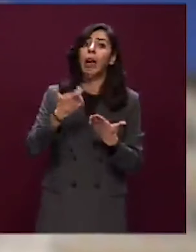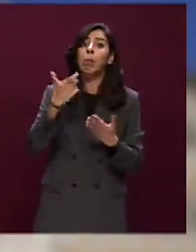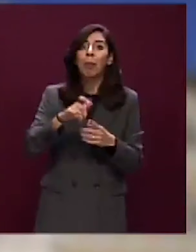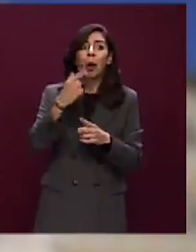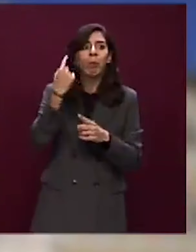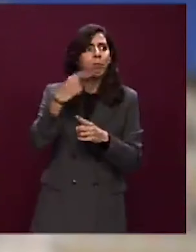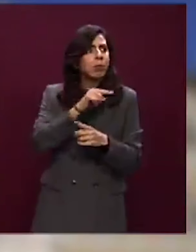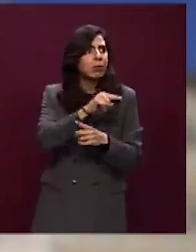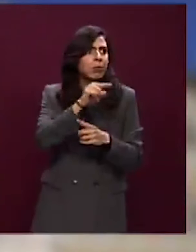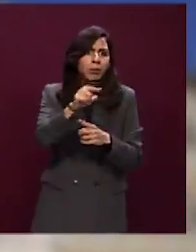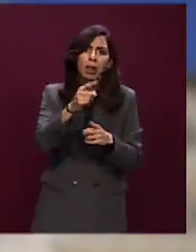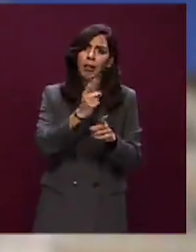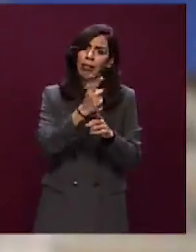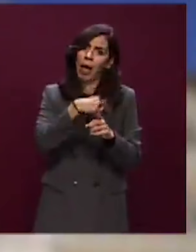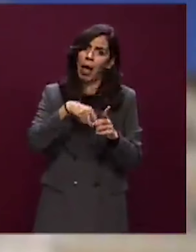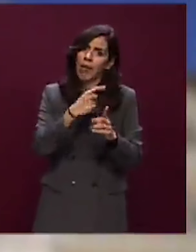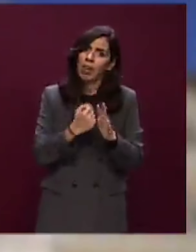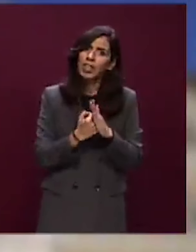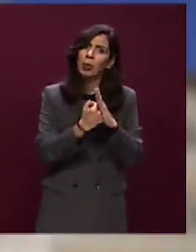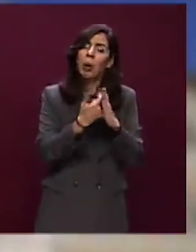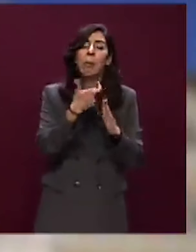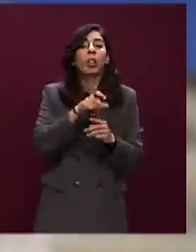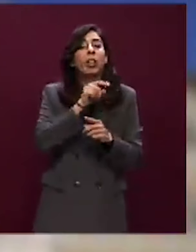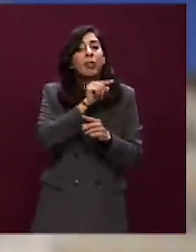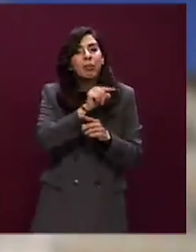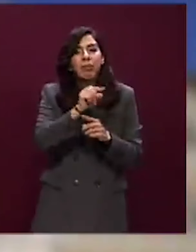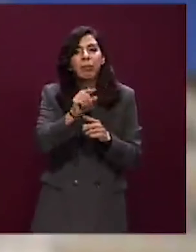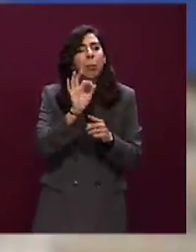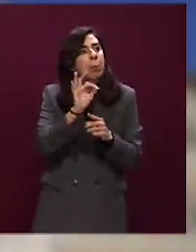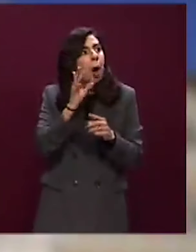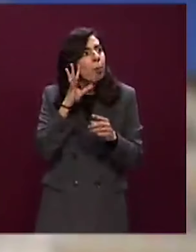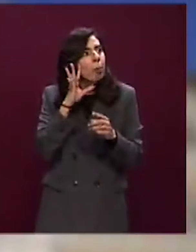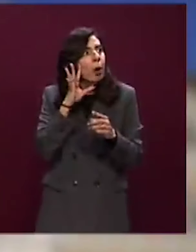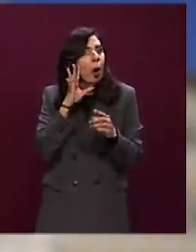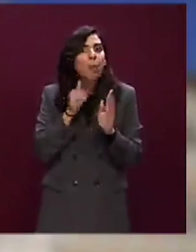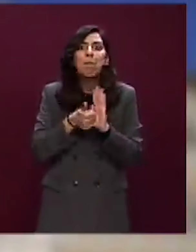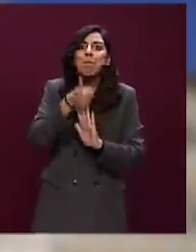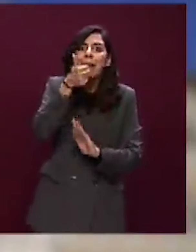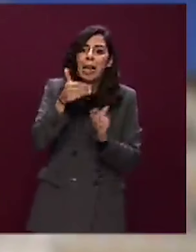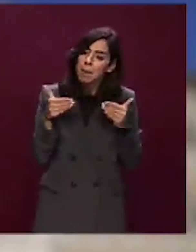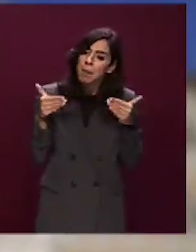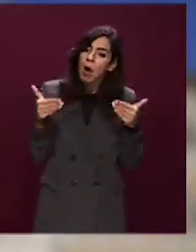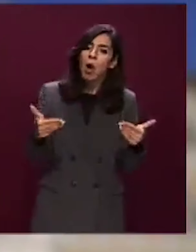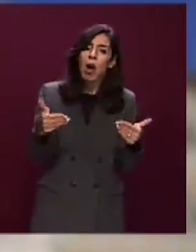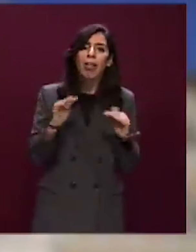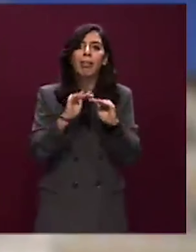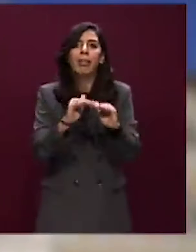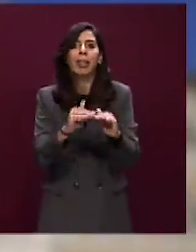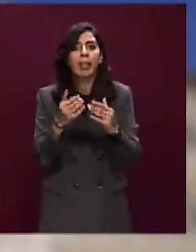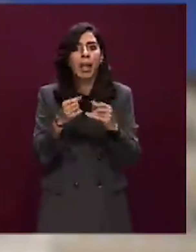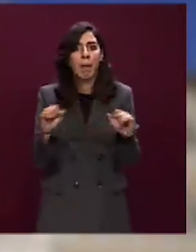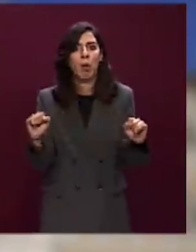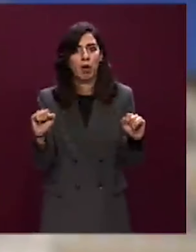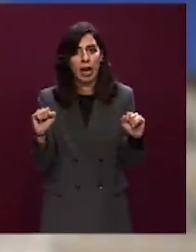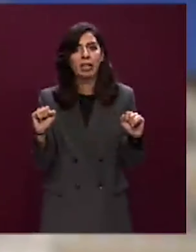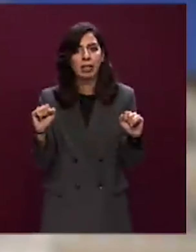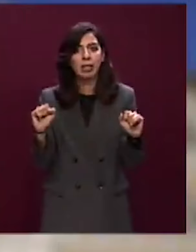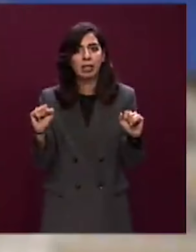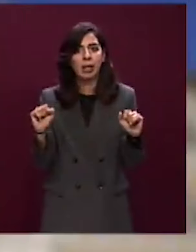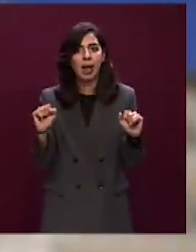così rilevanti. Perché hanno a che fare proprio con la democrazia, nella sua intimità, nella sua